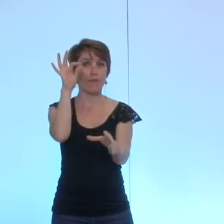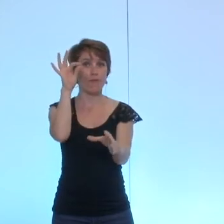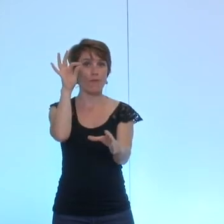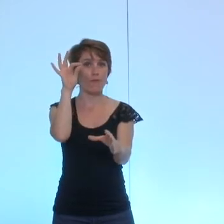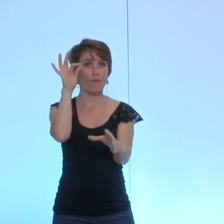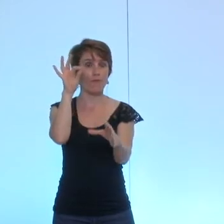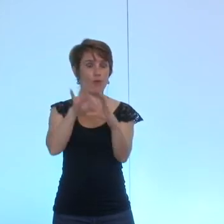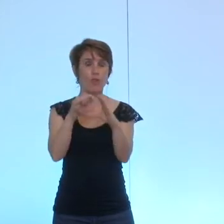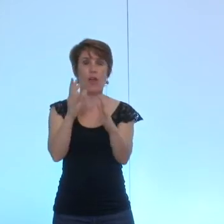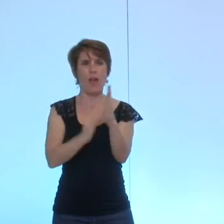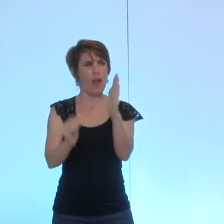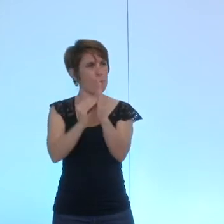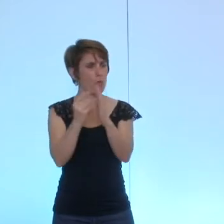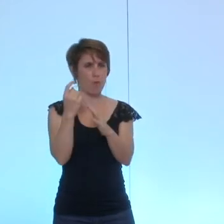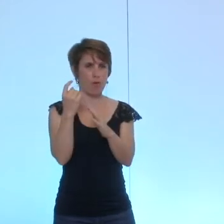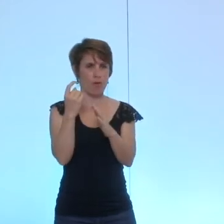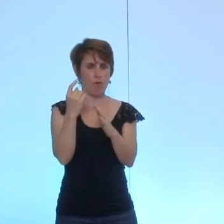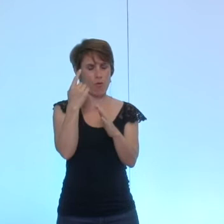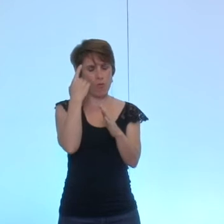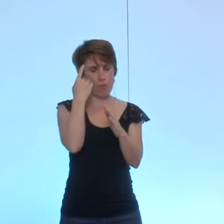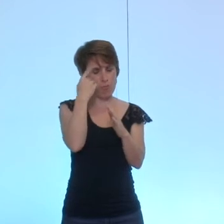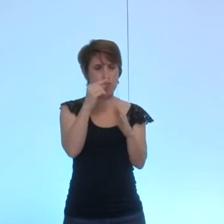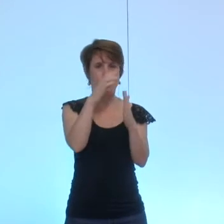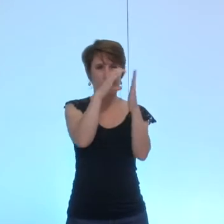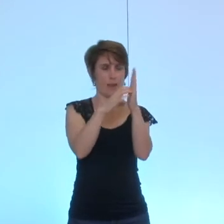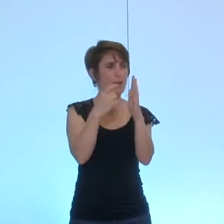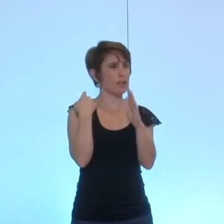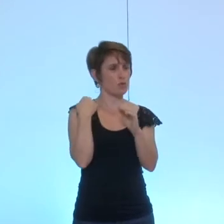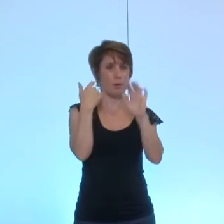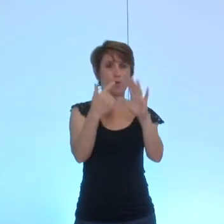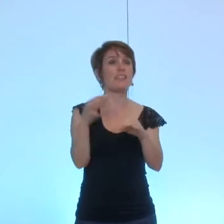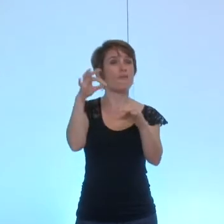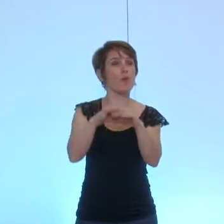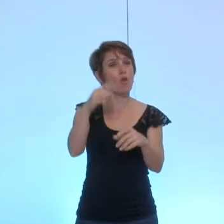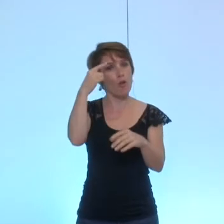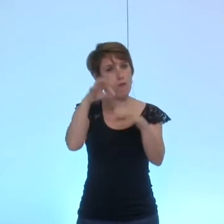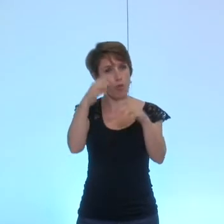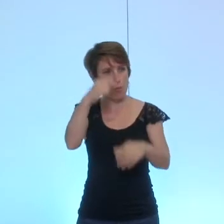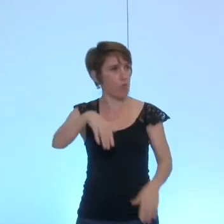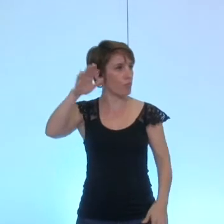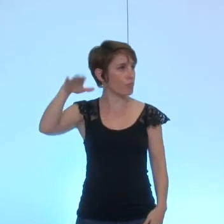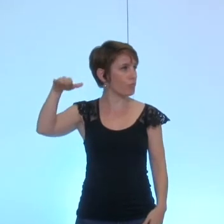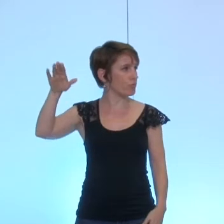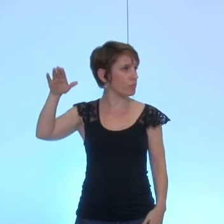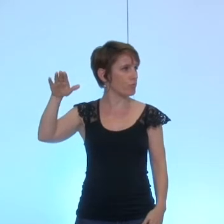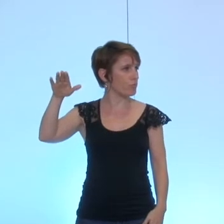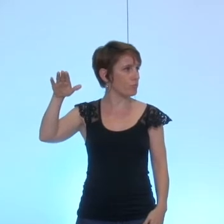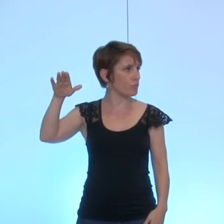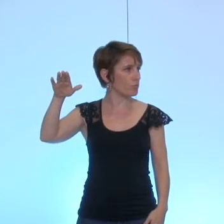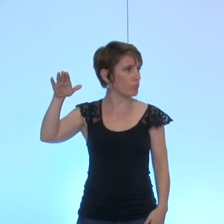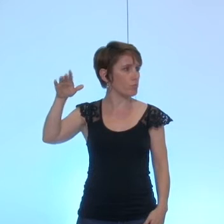numéro à délibération numéro 7 aux voix qui est pour non là je crois que